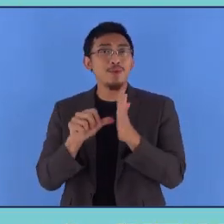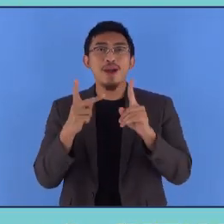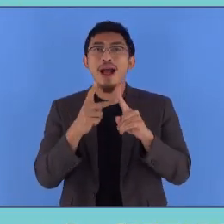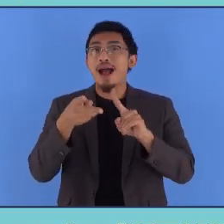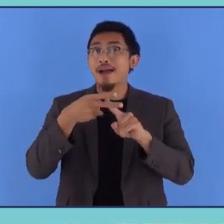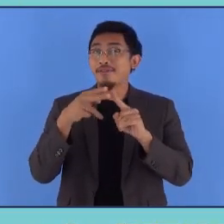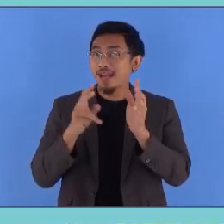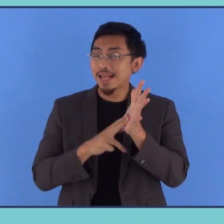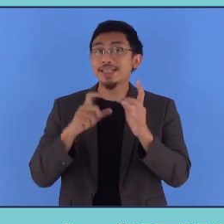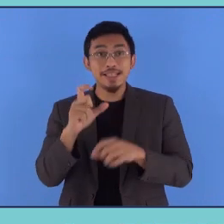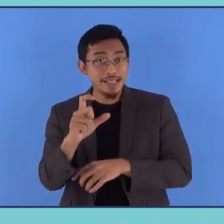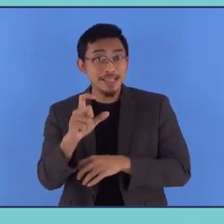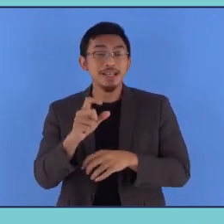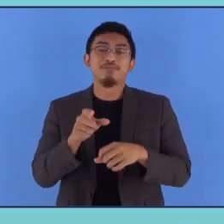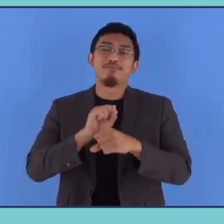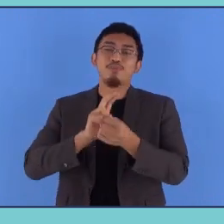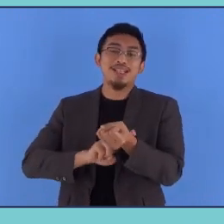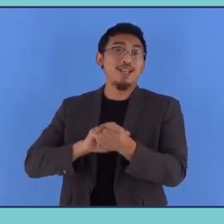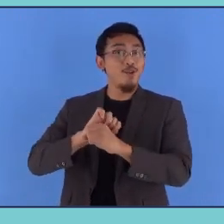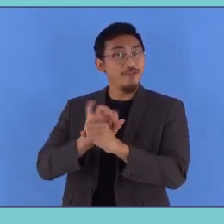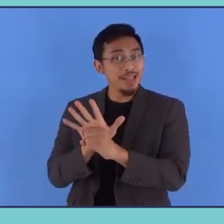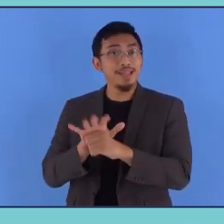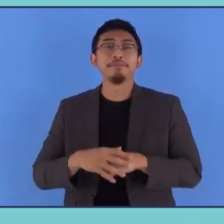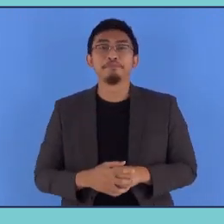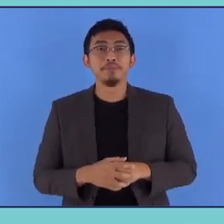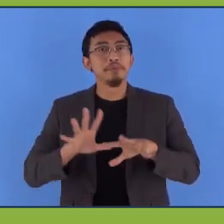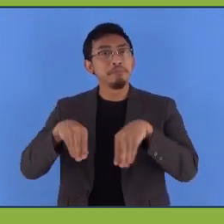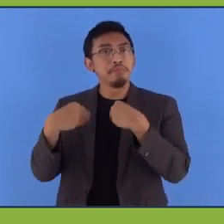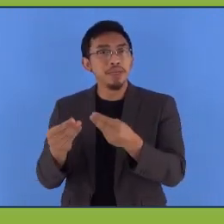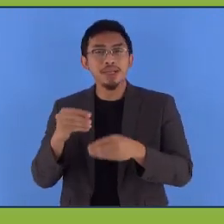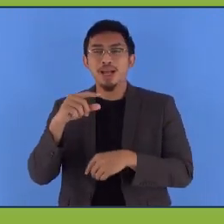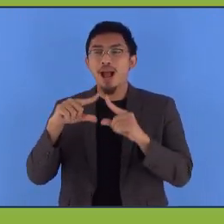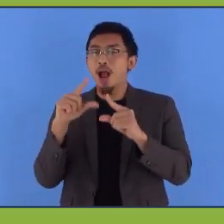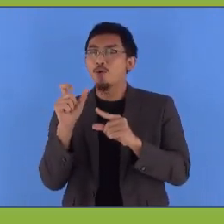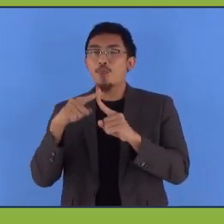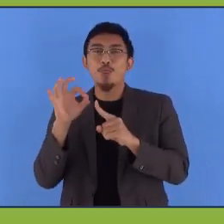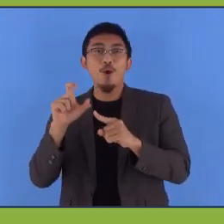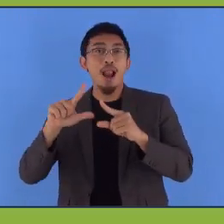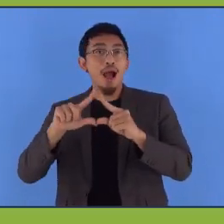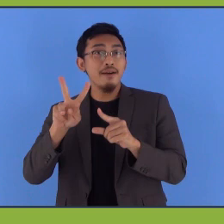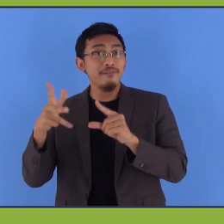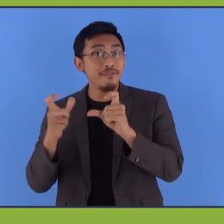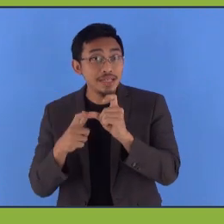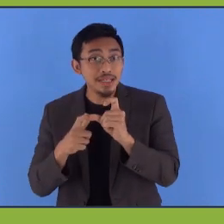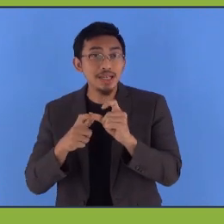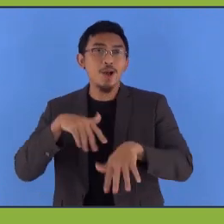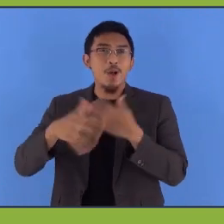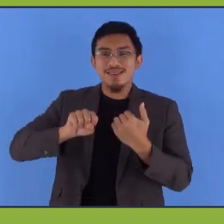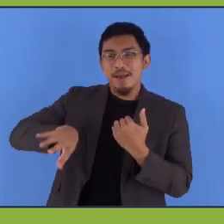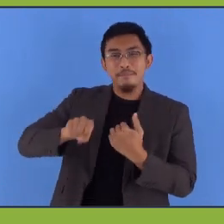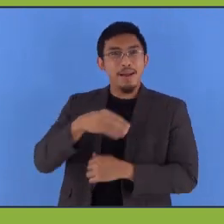bantu antara lain HFNC untuk pasien COVID-19 Dan Autoclabs untuk pengelolaan limbah medis